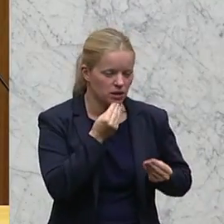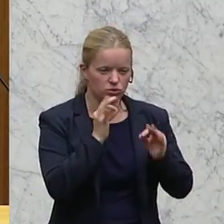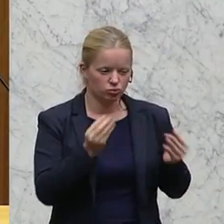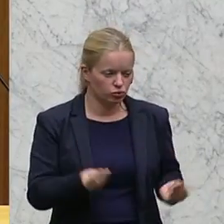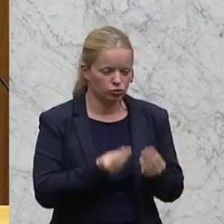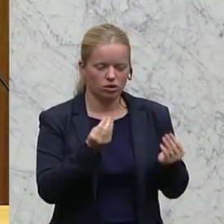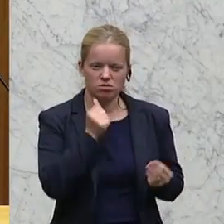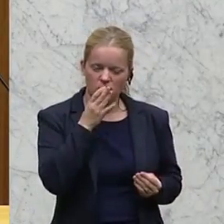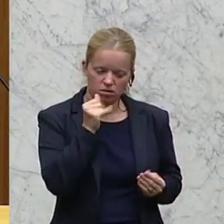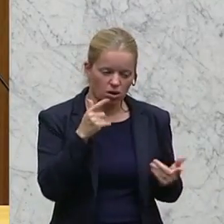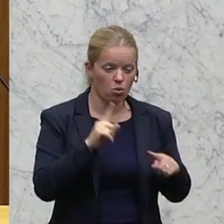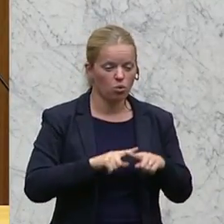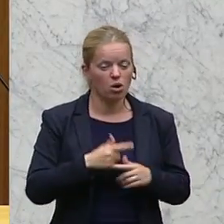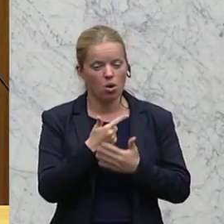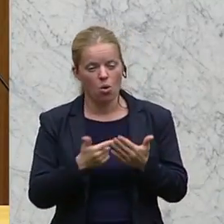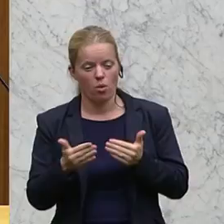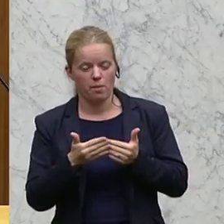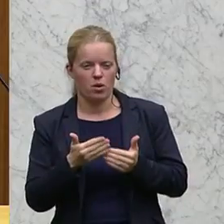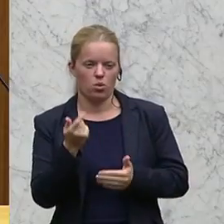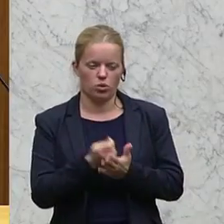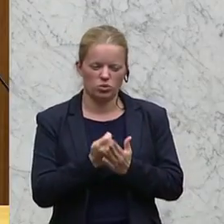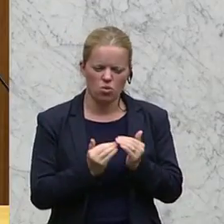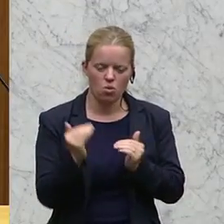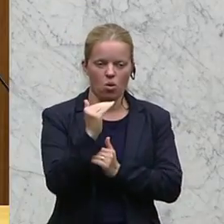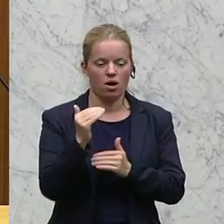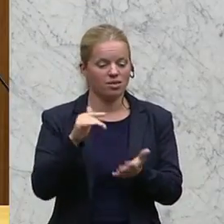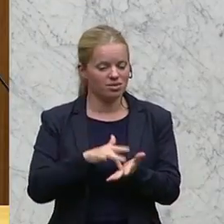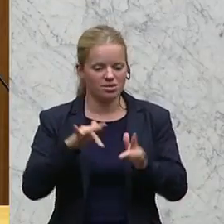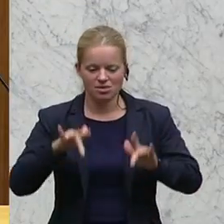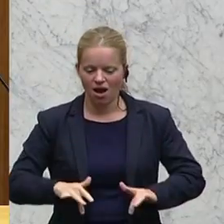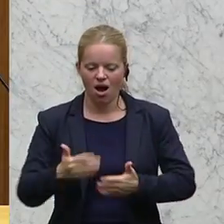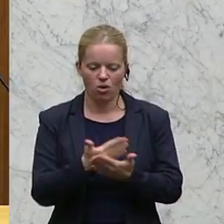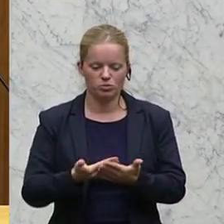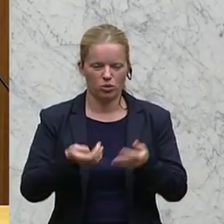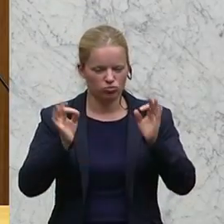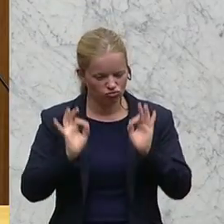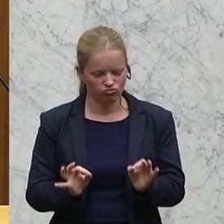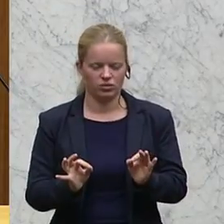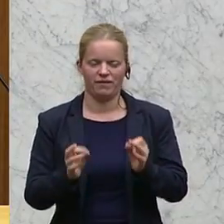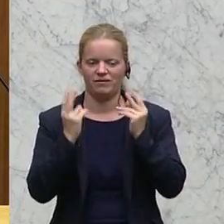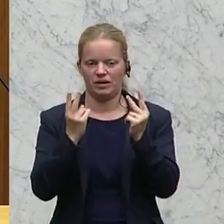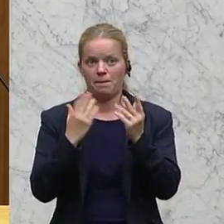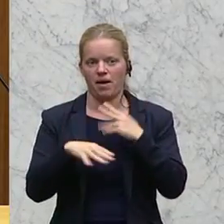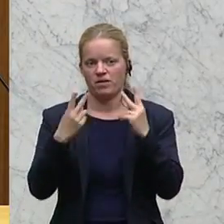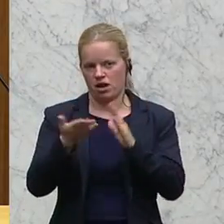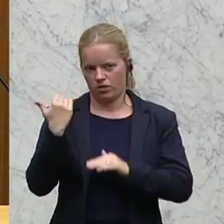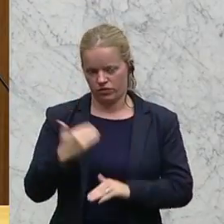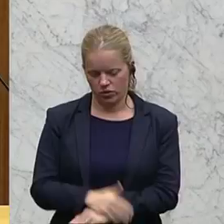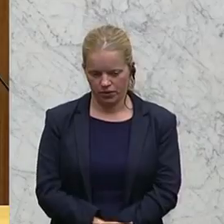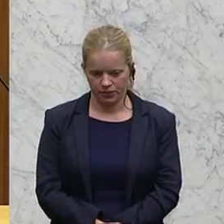sowie hoher Lohnnebenkosten ist eine gute und abgeschlossene Berufsausbildung wichtiger denn je.